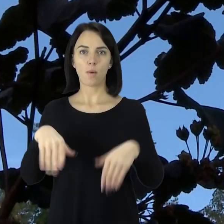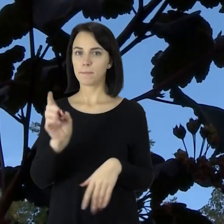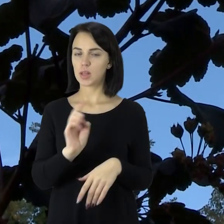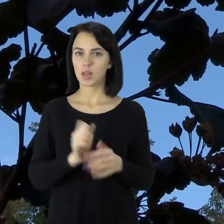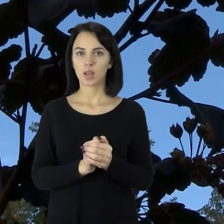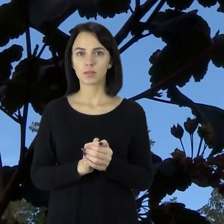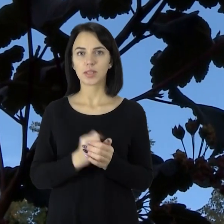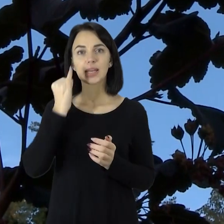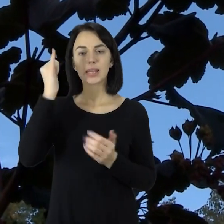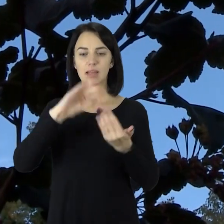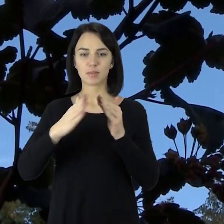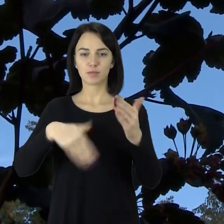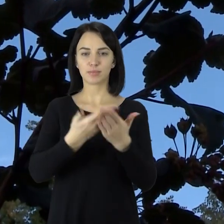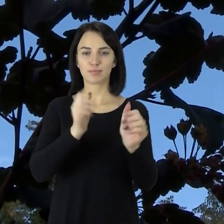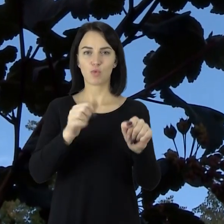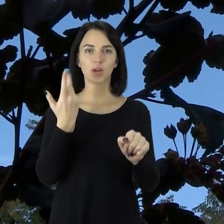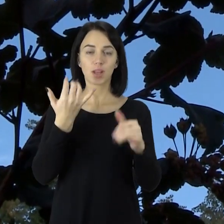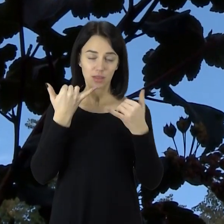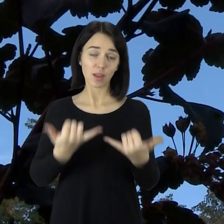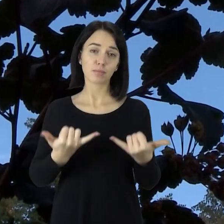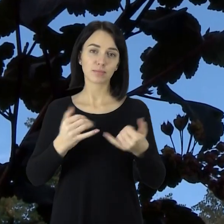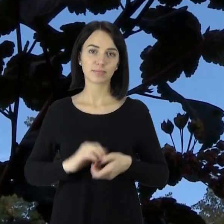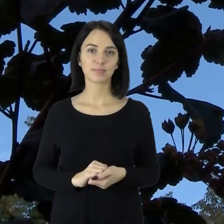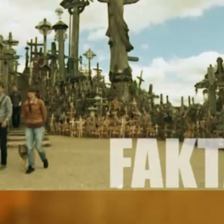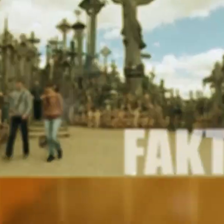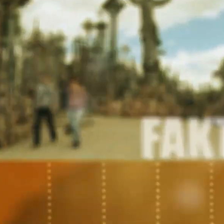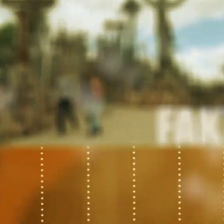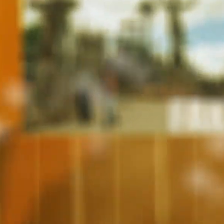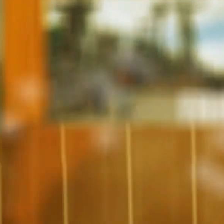Savo idėjas miestui gyventojai gali teikti jau ir dabar.